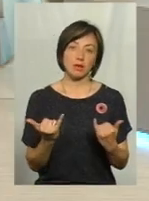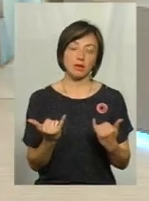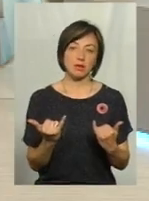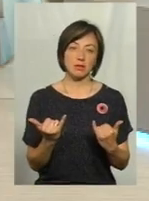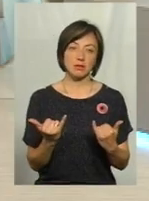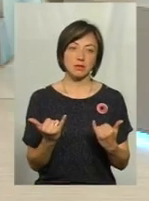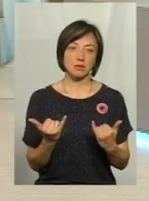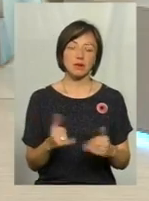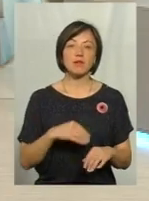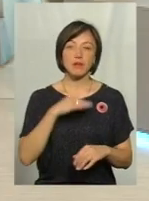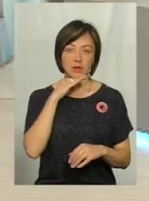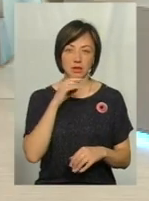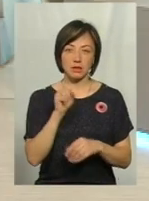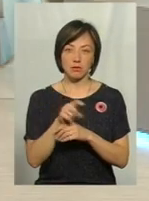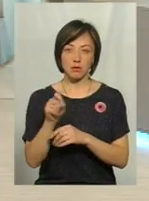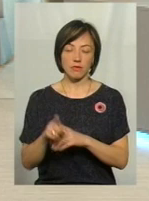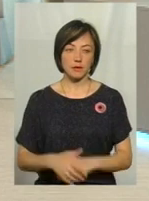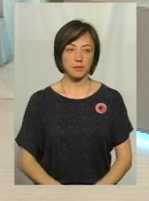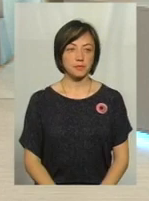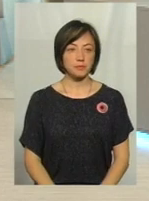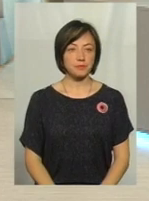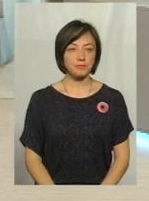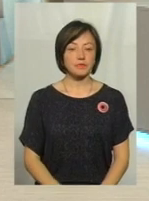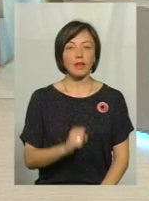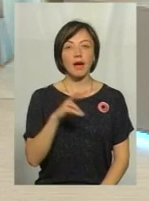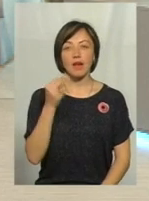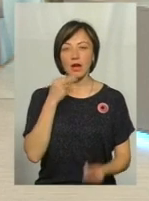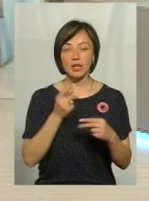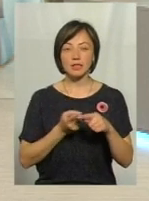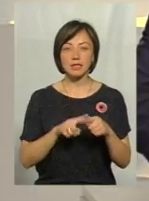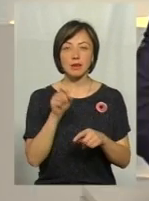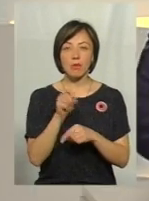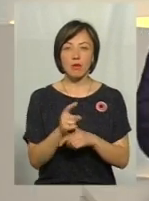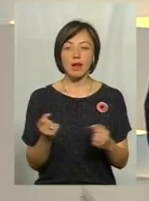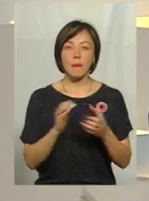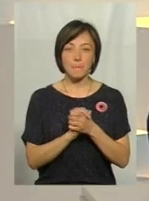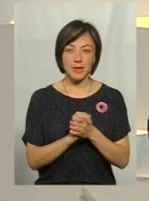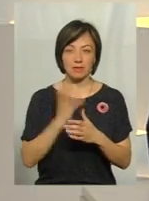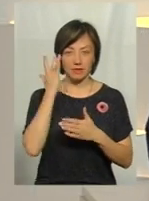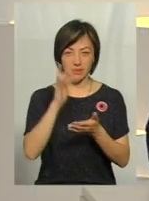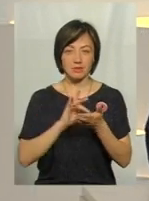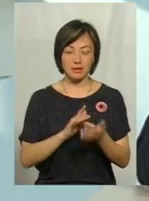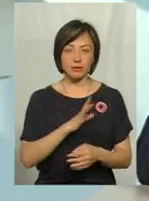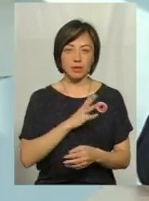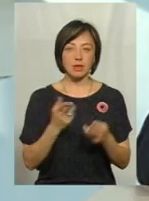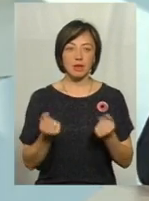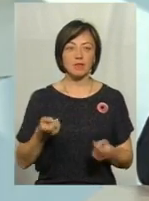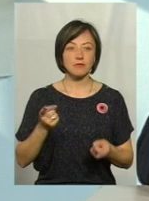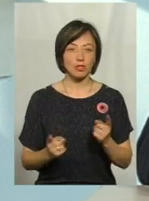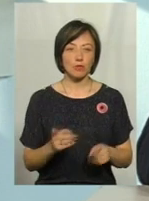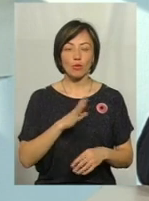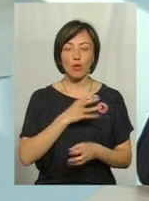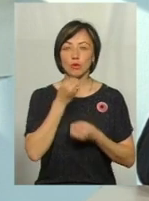в принципі, хватає роботи, скажімо так. Але краще б ці замовлення були такі для мирних цілей. Ну, звичайно,